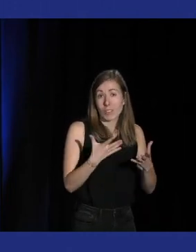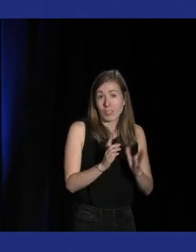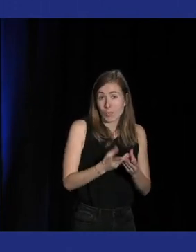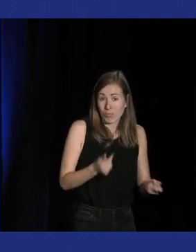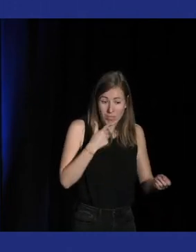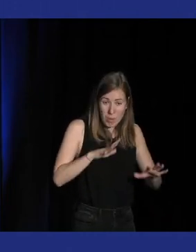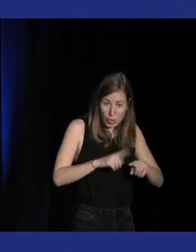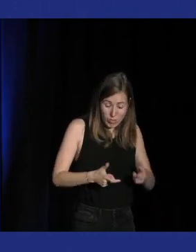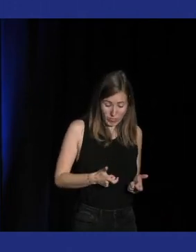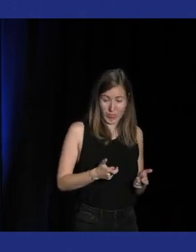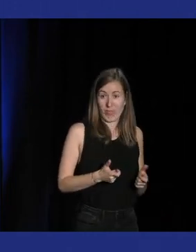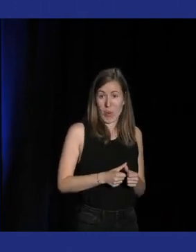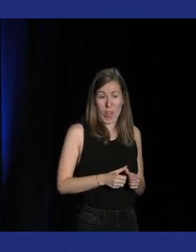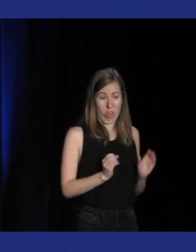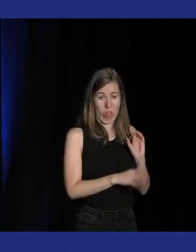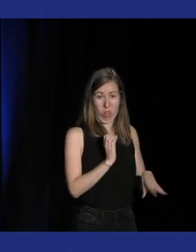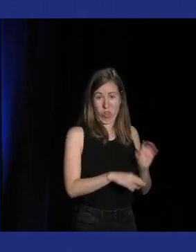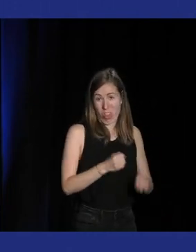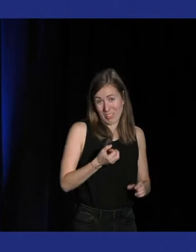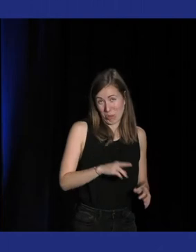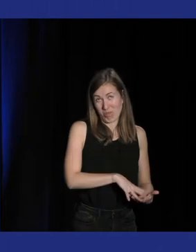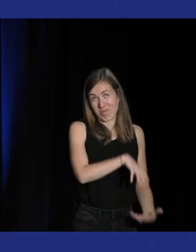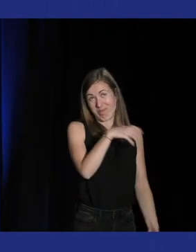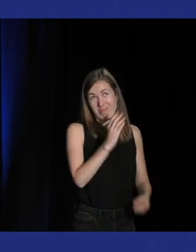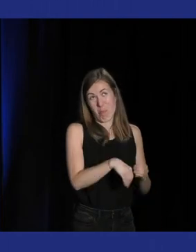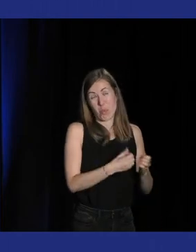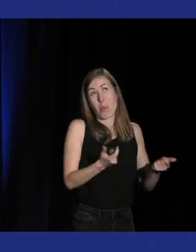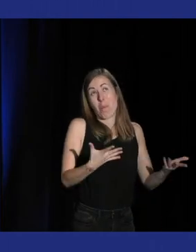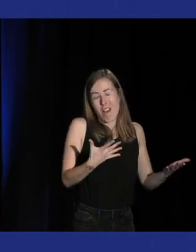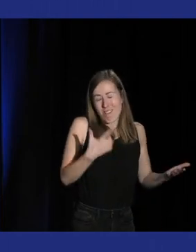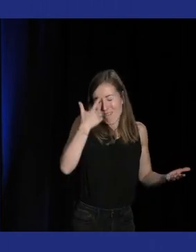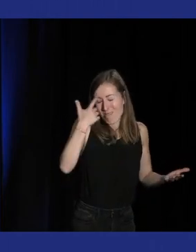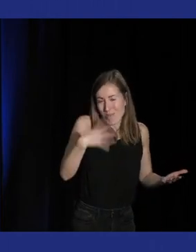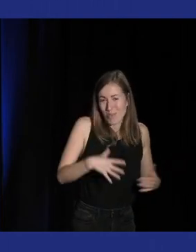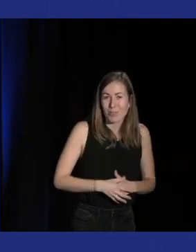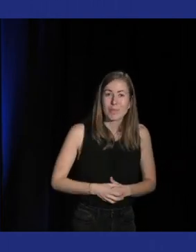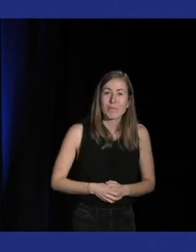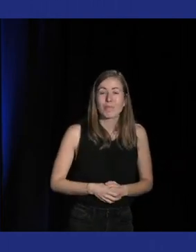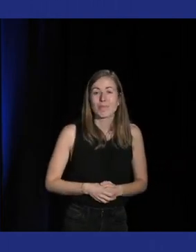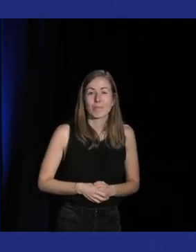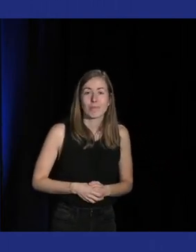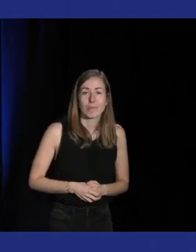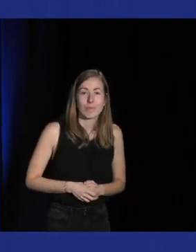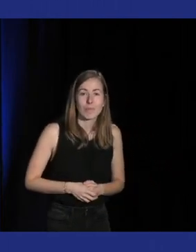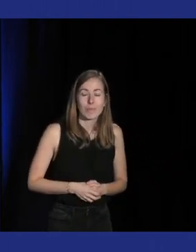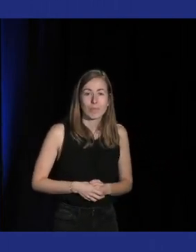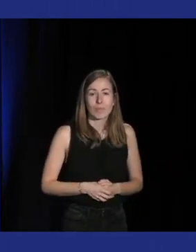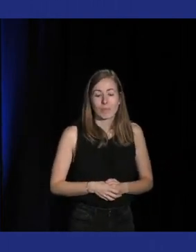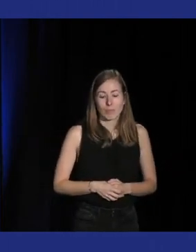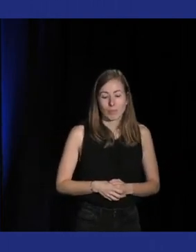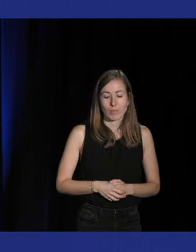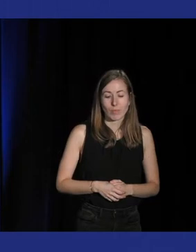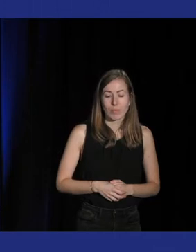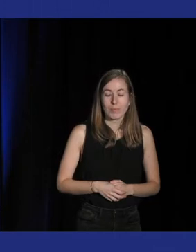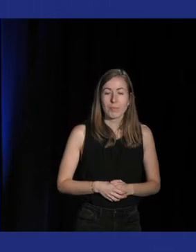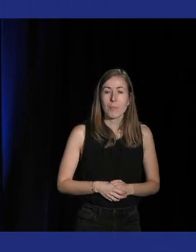c'est intéressant justement parce que vous parlez justement du côté un peu poreux du jeu de rythme dans le jeu vidéo qui va arriver par